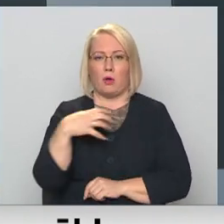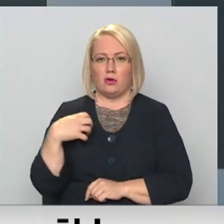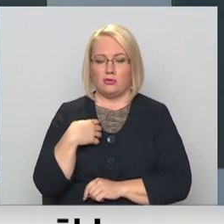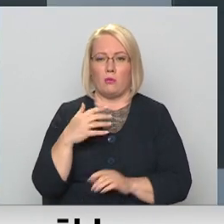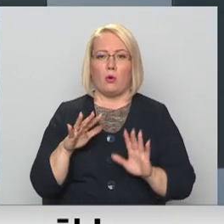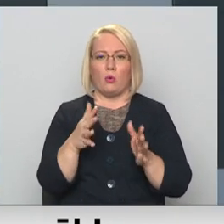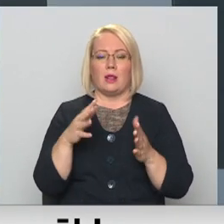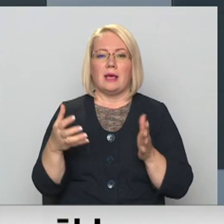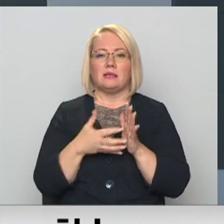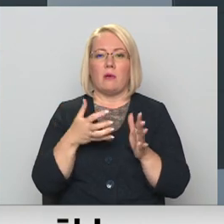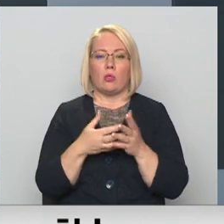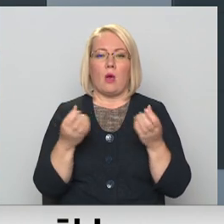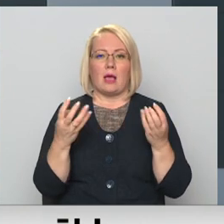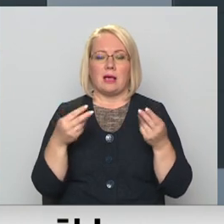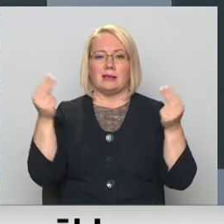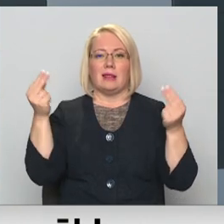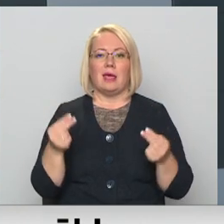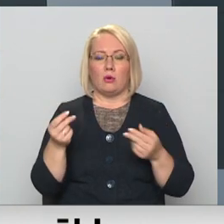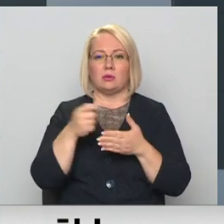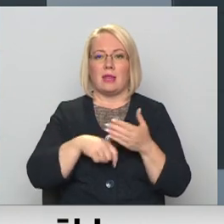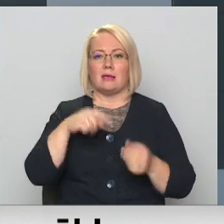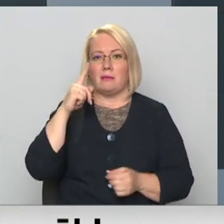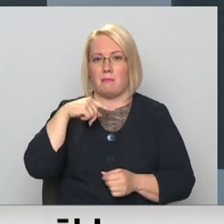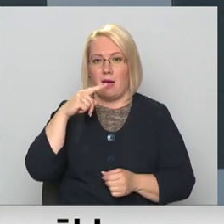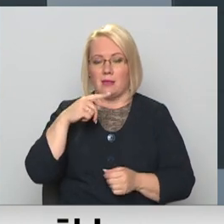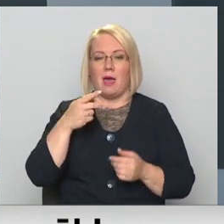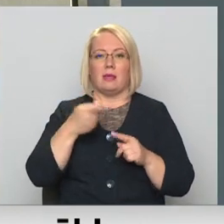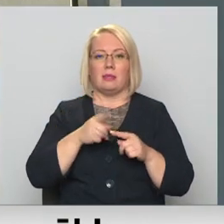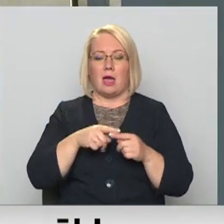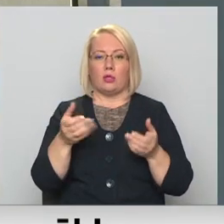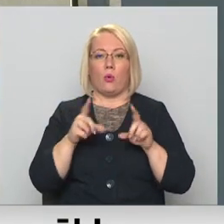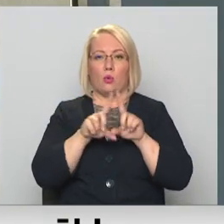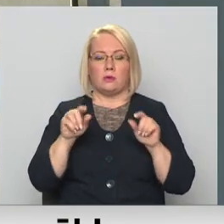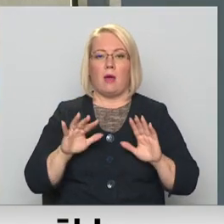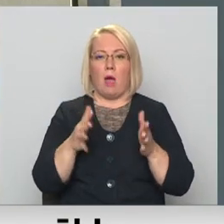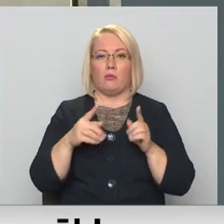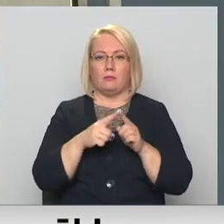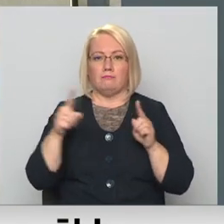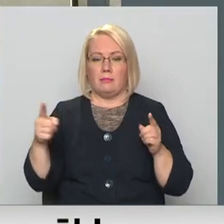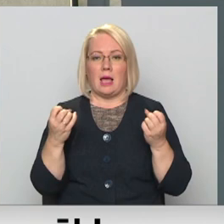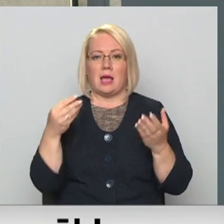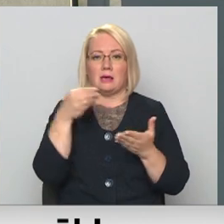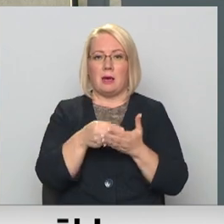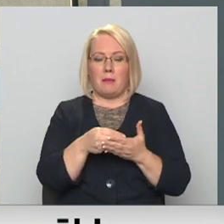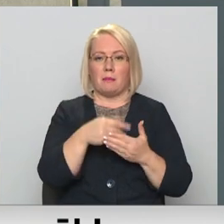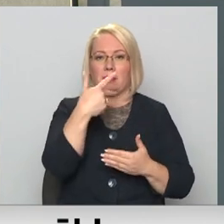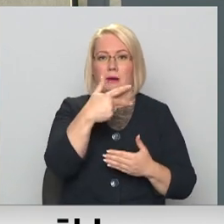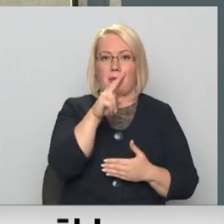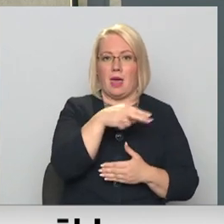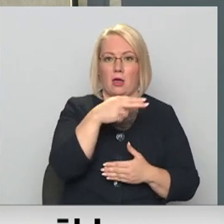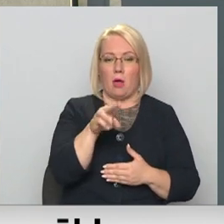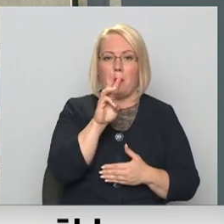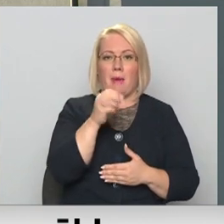kurināmo izmanto gāzi, līgumus lēdza piemēram martā, tad uzņēmums visu apkurssezonu gāzi iepērk par piemēram 30 eiro par